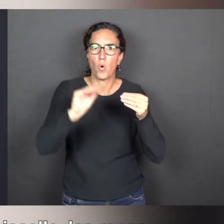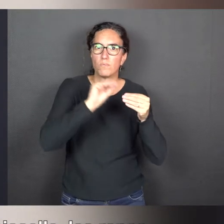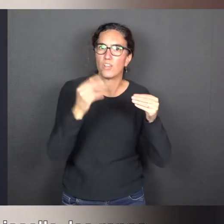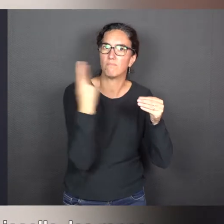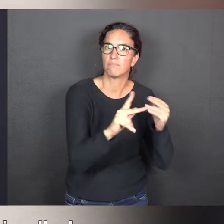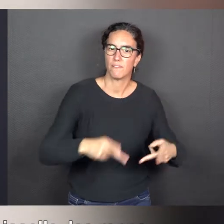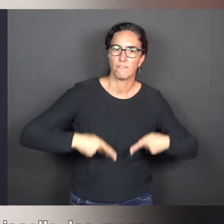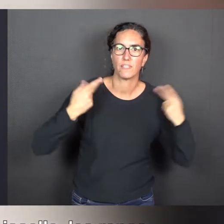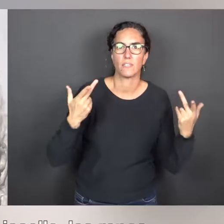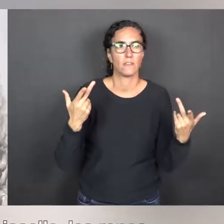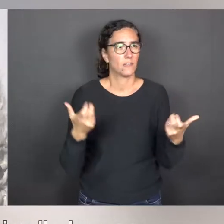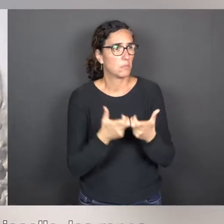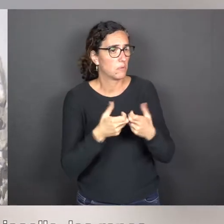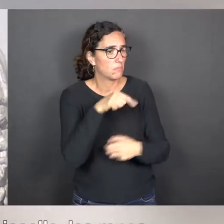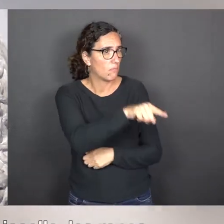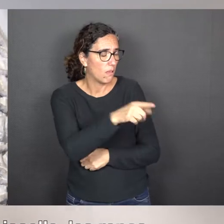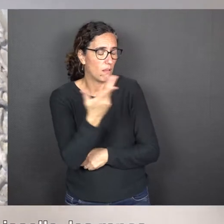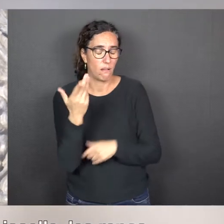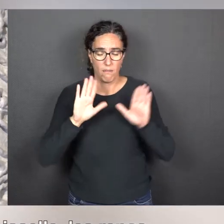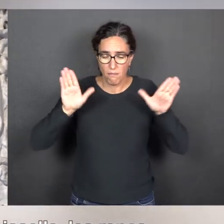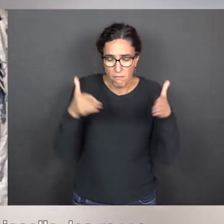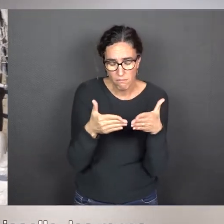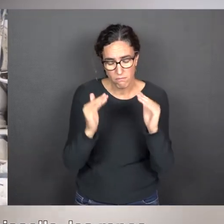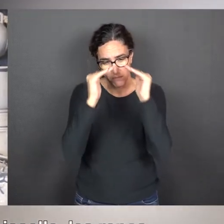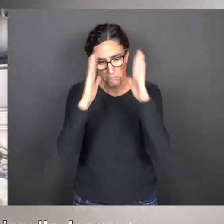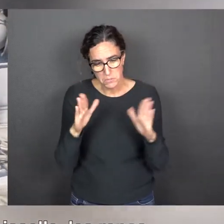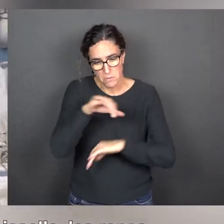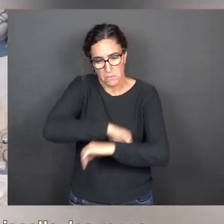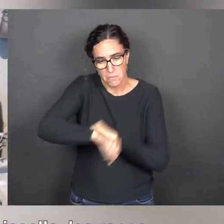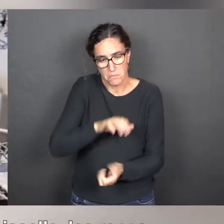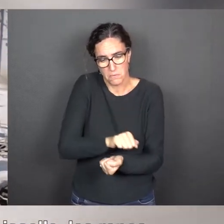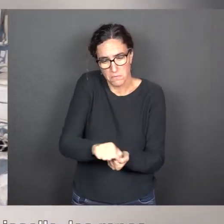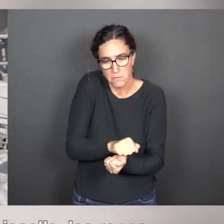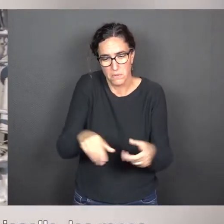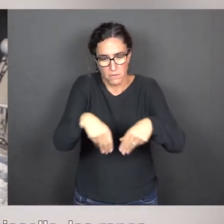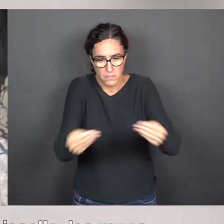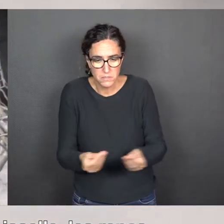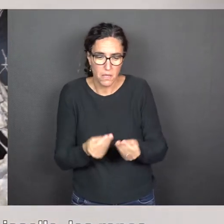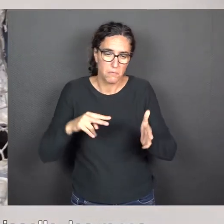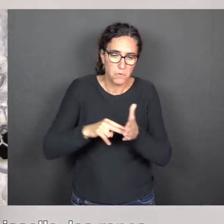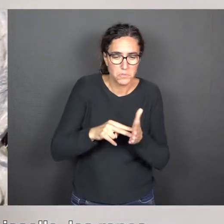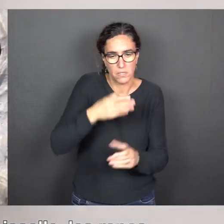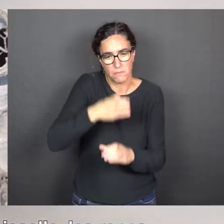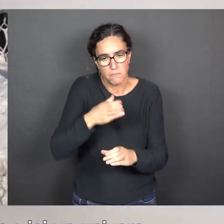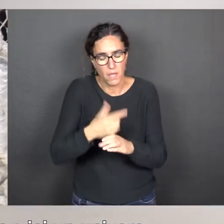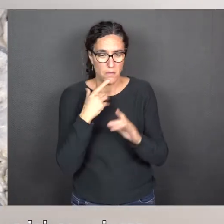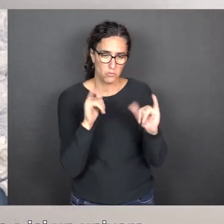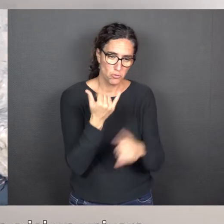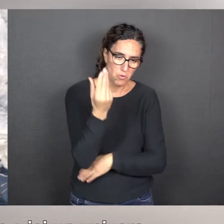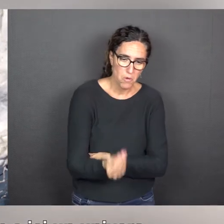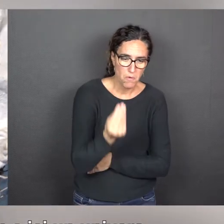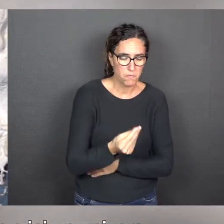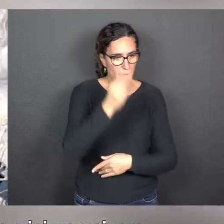vie. La vaisselle, les repas, les jouets des enfants, la religion, les animaux